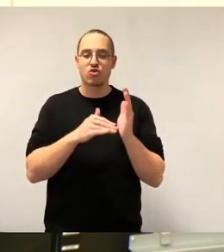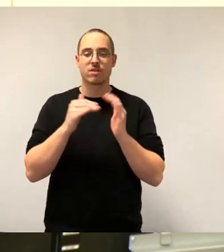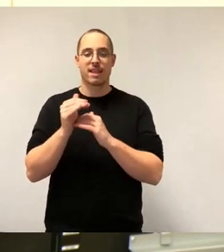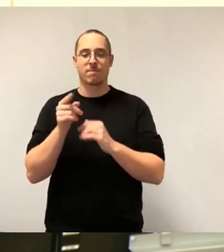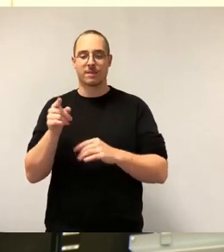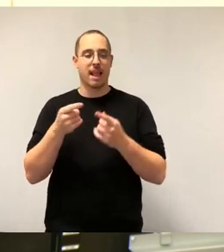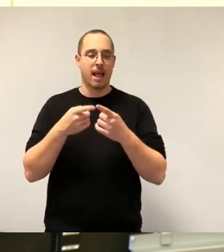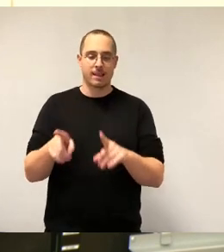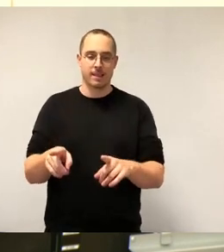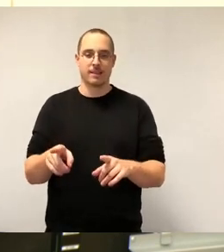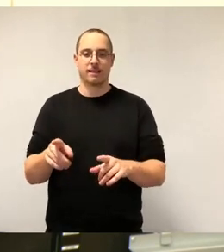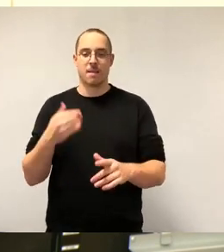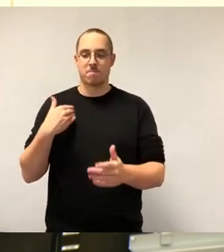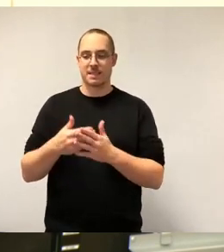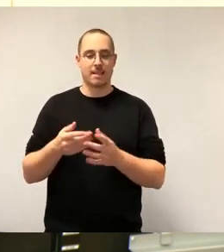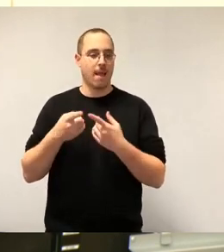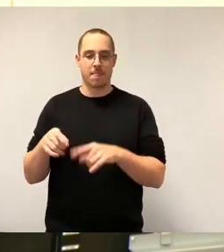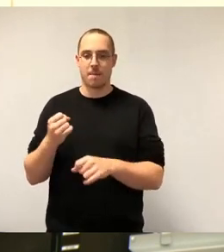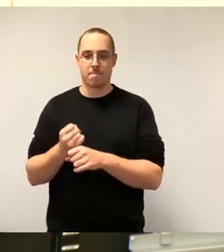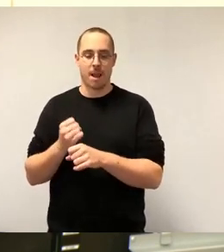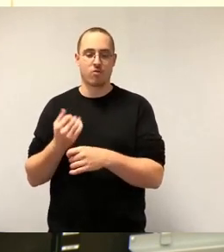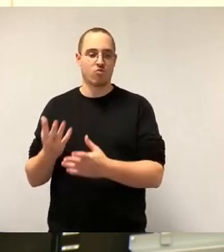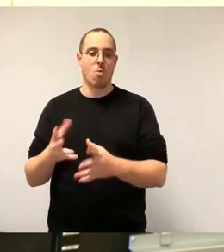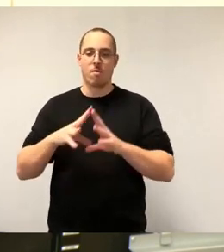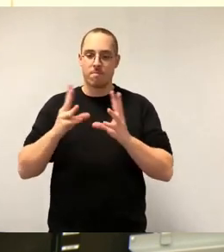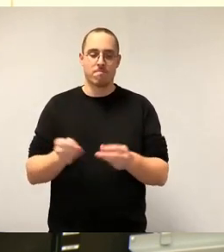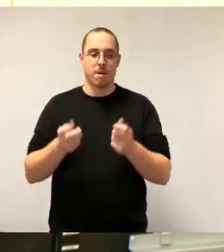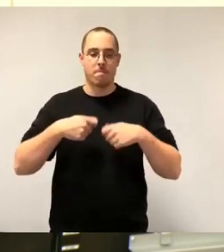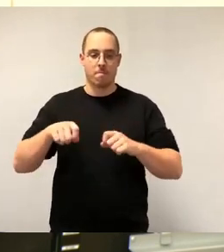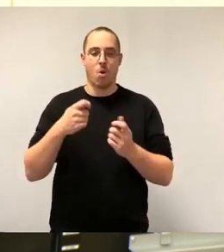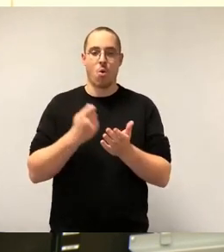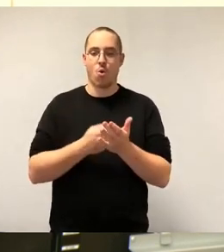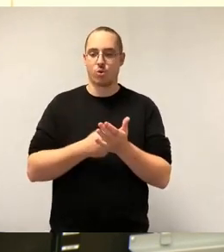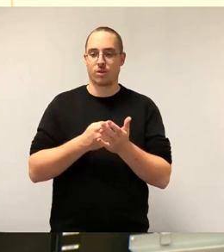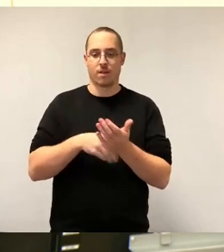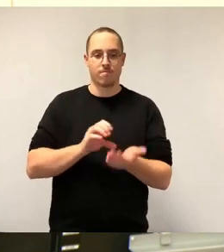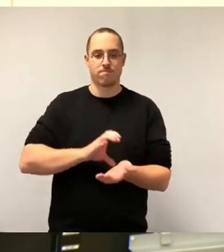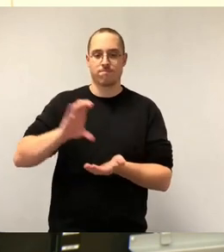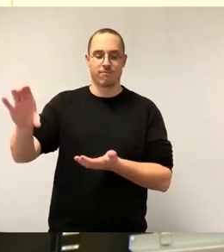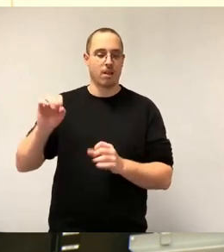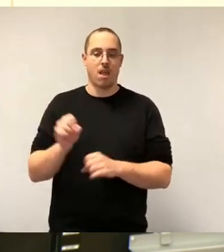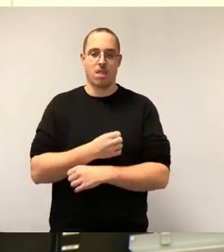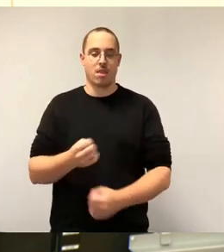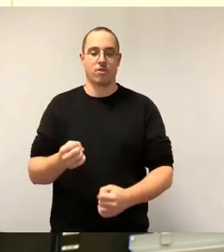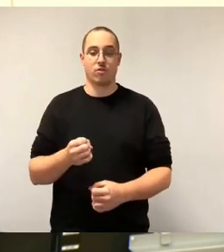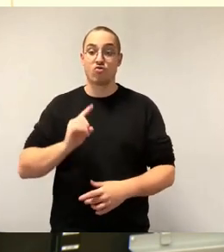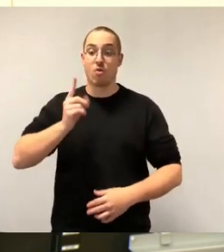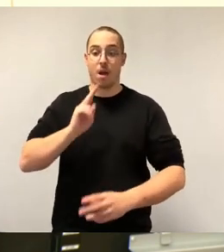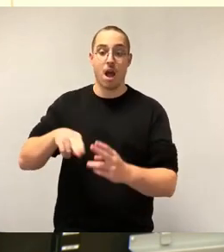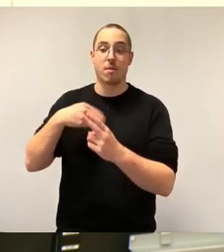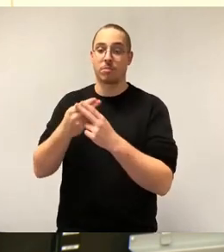Baukosten insgesamt nicht möglich ist. Eine bloße nochmalige Anpassung der bestehenden Fördersystematik kann